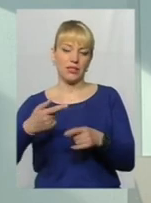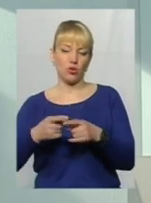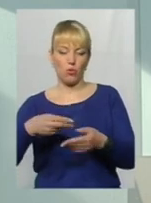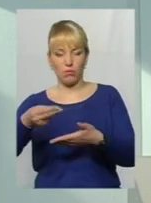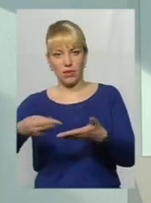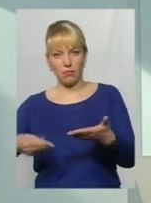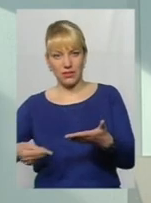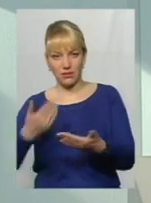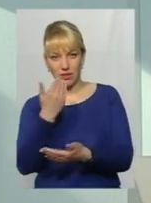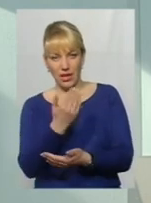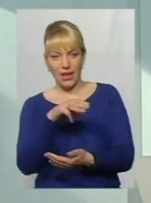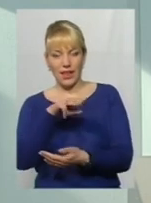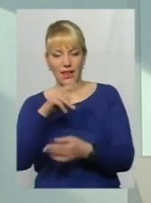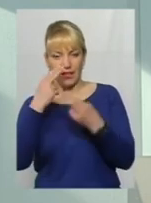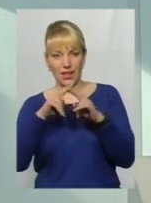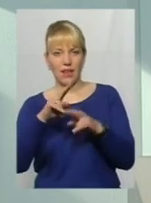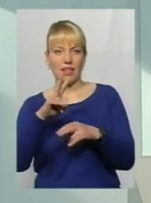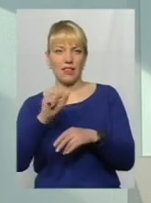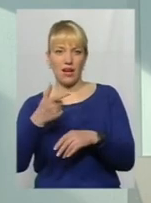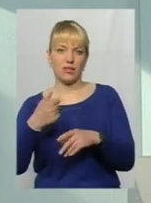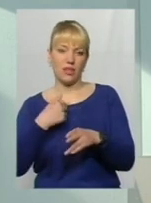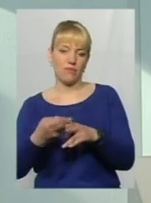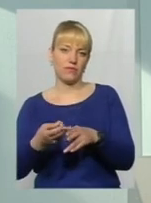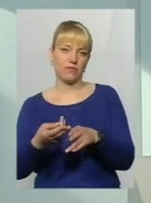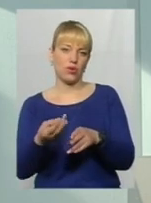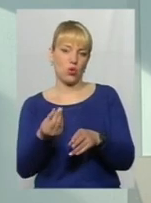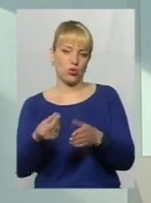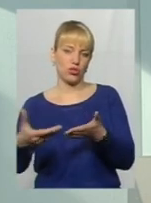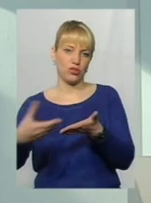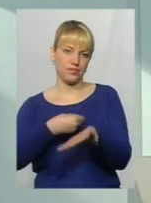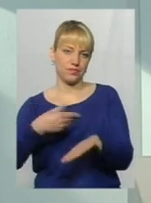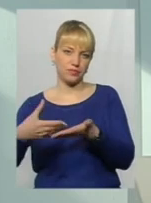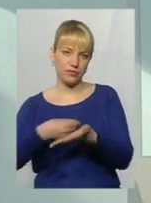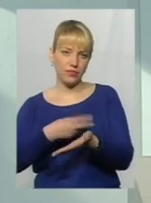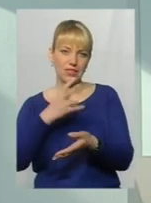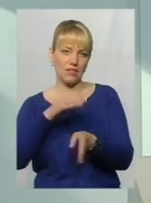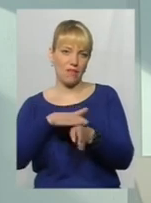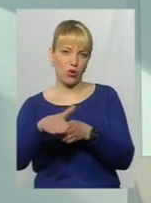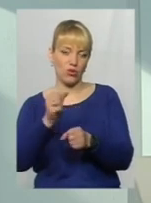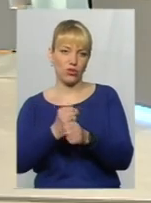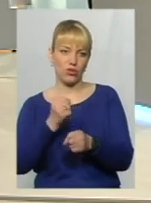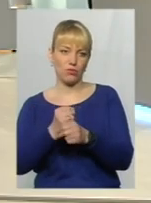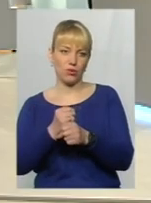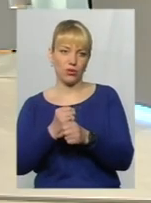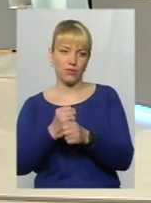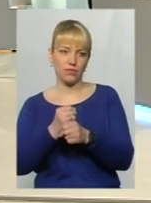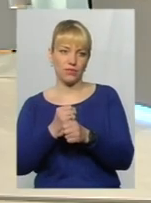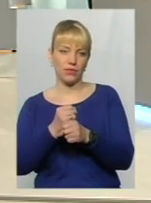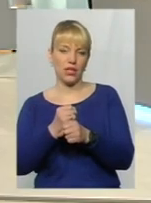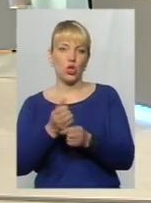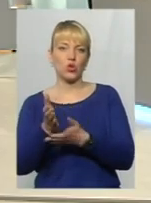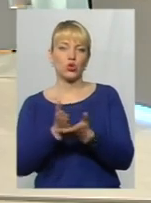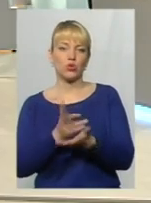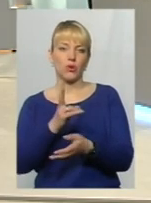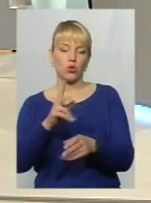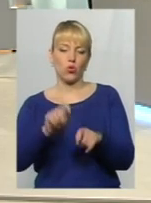технагляду, нам відшкодовують наші витрати, тобто, закривають виконані роботи. Ну, служба, яка... Служба,